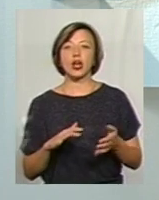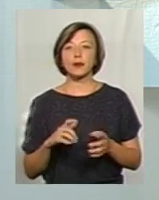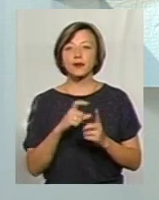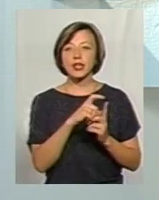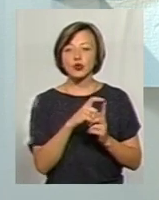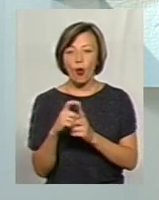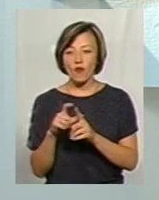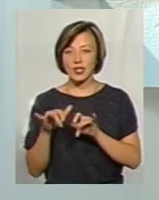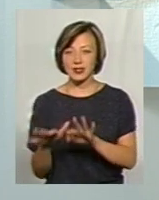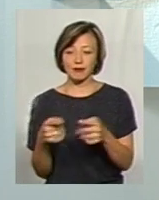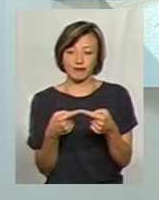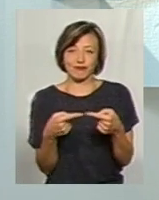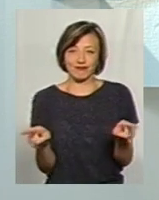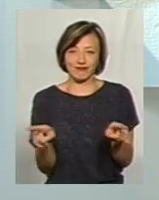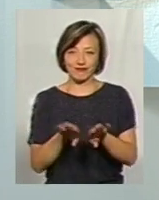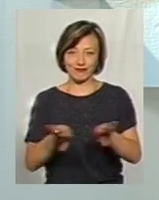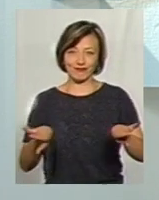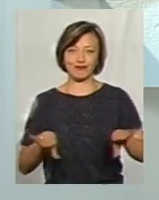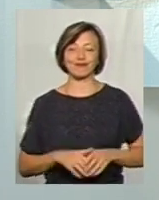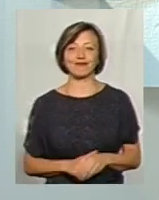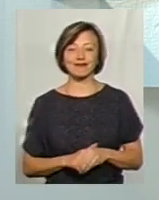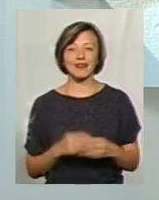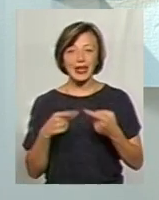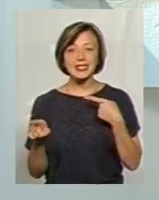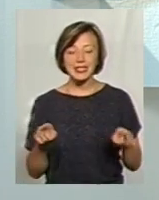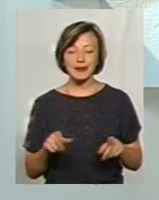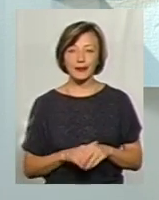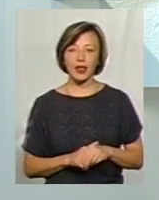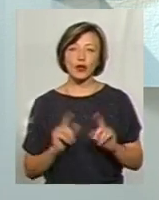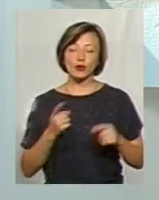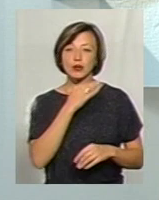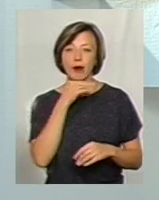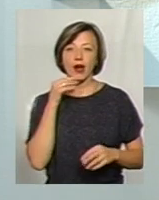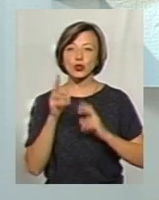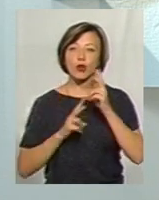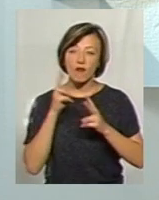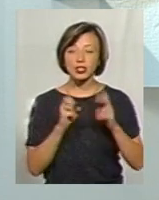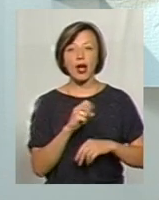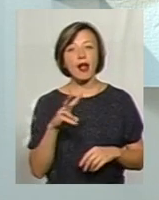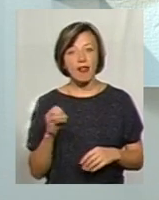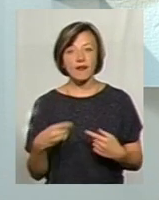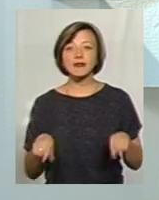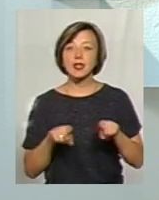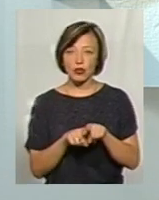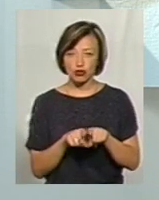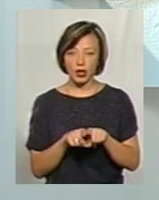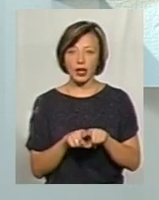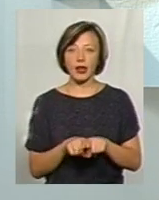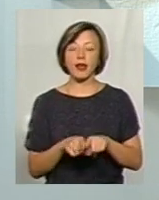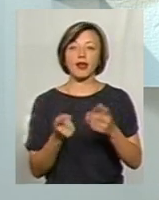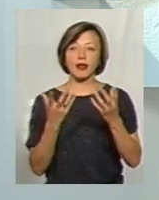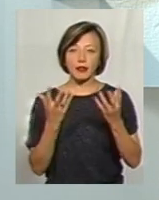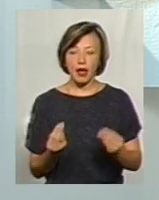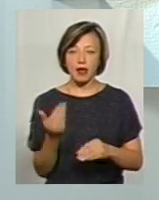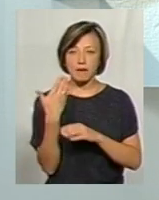слово із ділом, по-простому, можна сказати, розходяться. Так що, дуже багато зауважень. Але, все ж таки, День